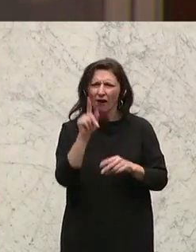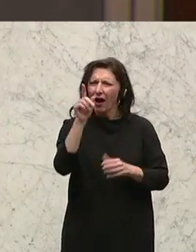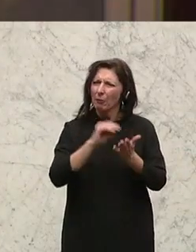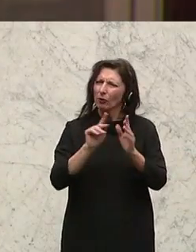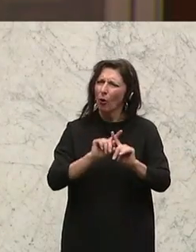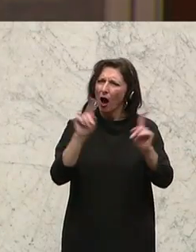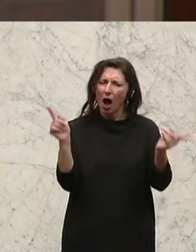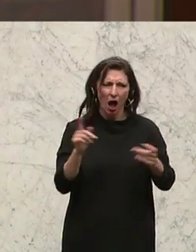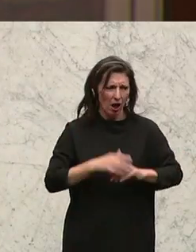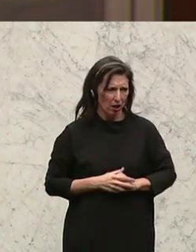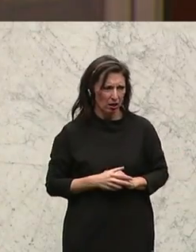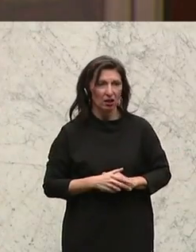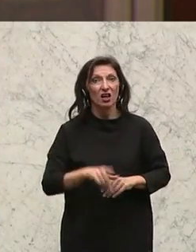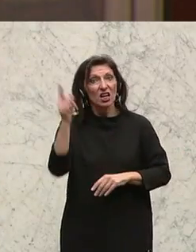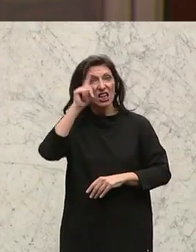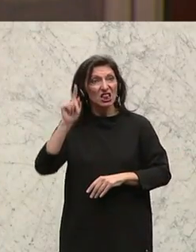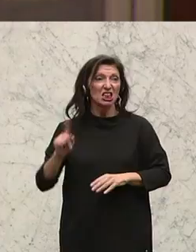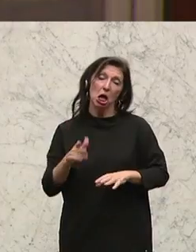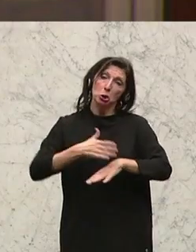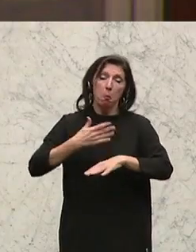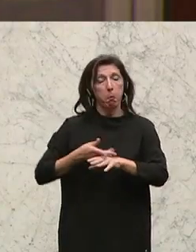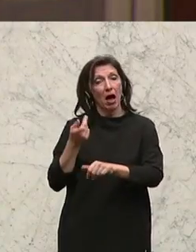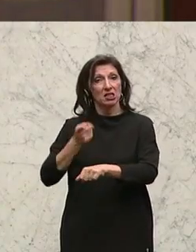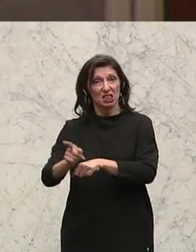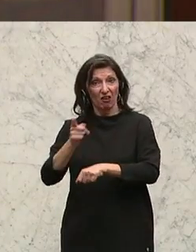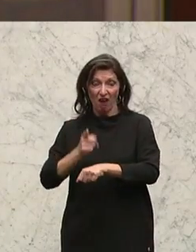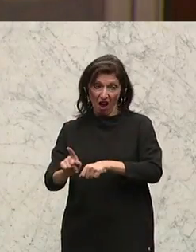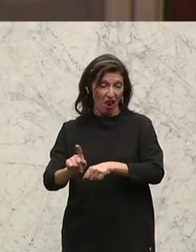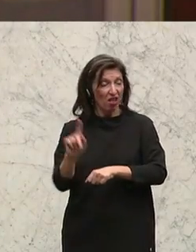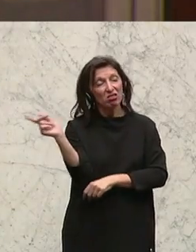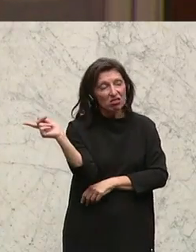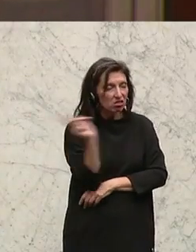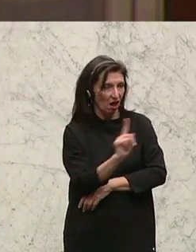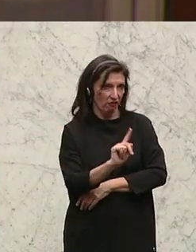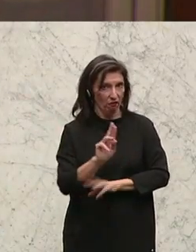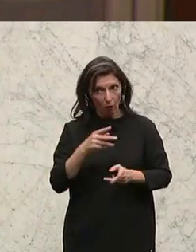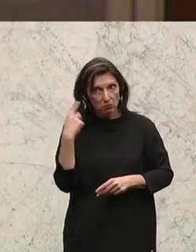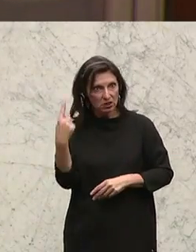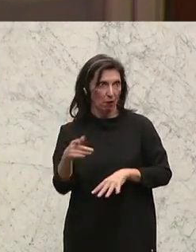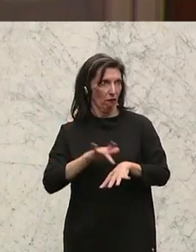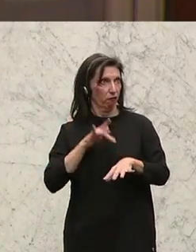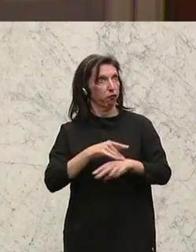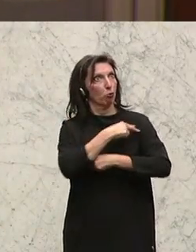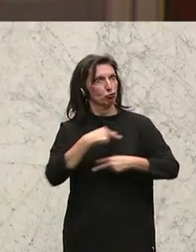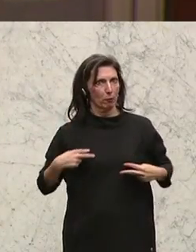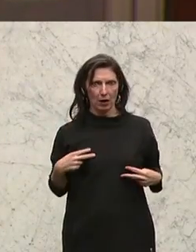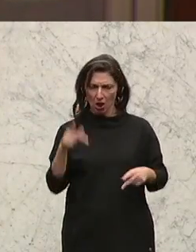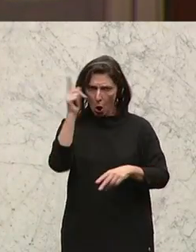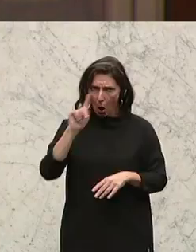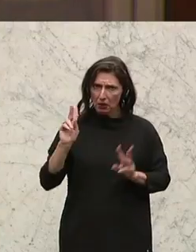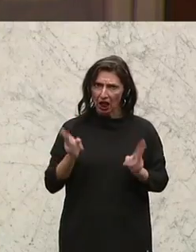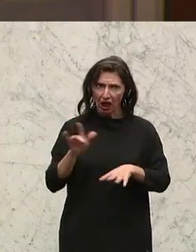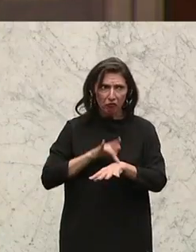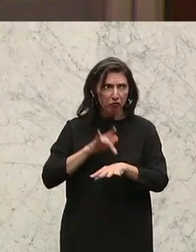dazu. Ich wähle mir ein Tier zum Scherz, denn es fühlt wie du den Schmerz. Und da ist es auch schon, sind Tiere empfindsam oder nicht